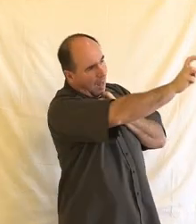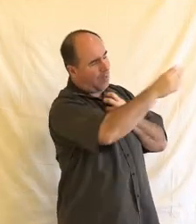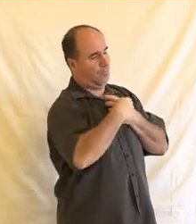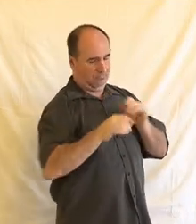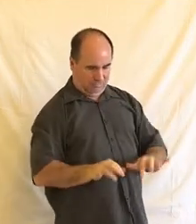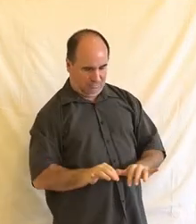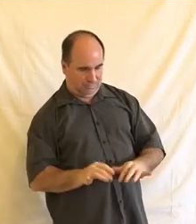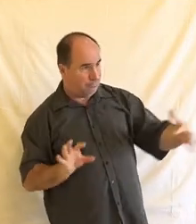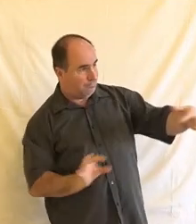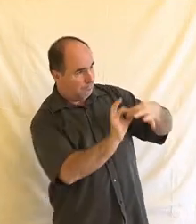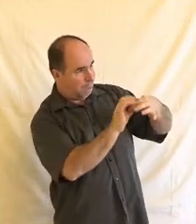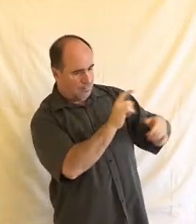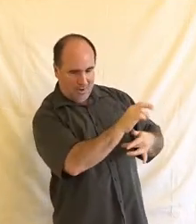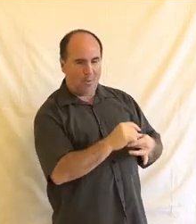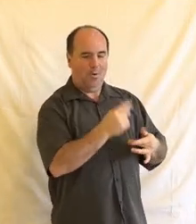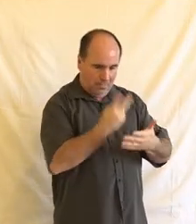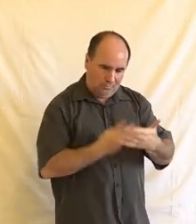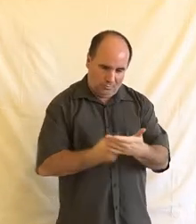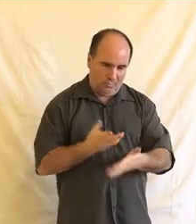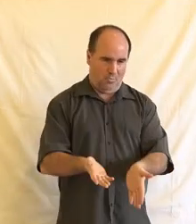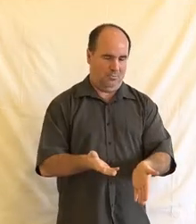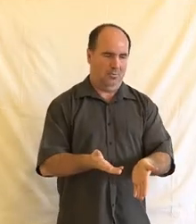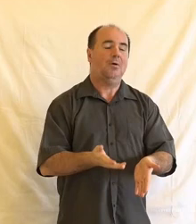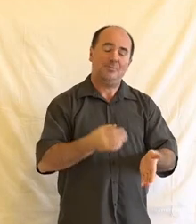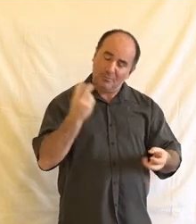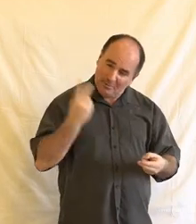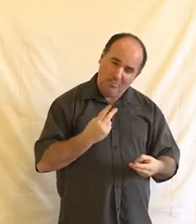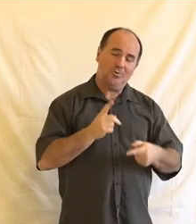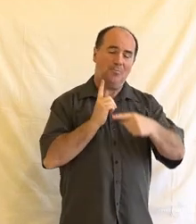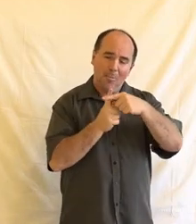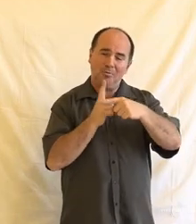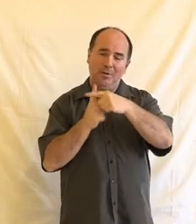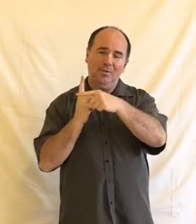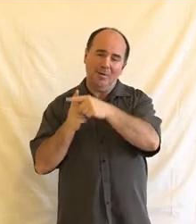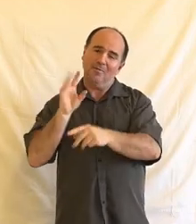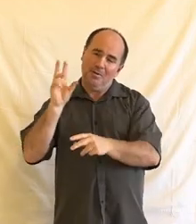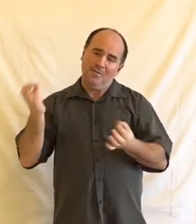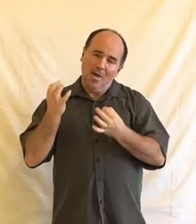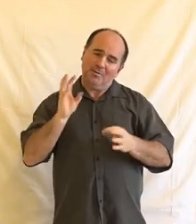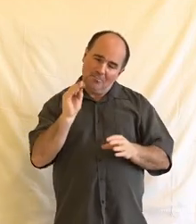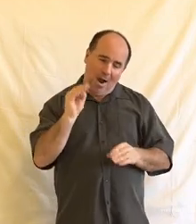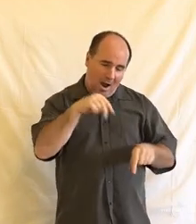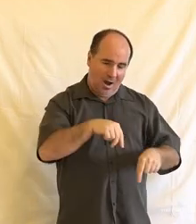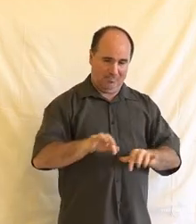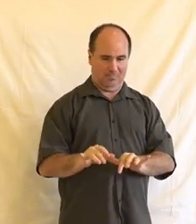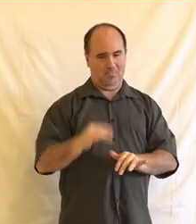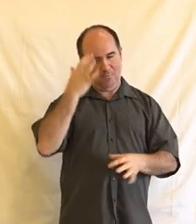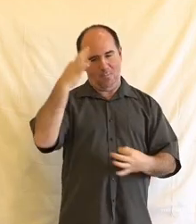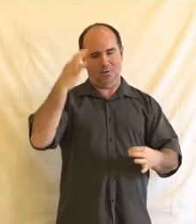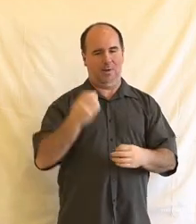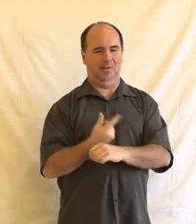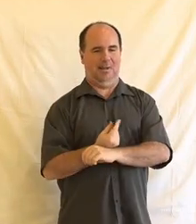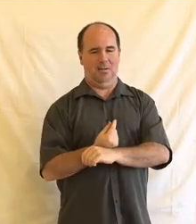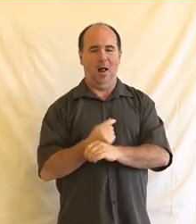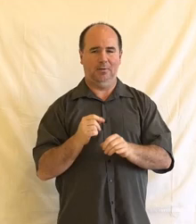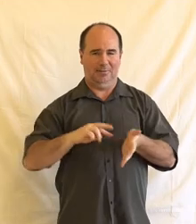ochrana zdraví při práci. Čili je tam spousta nesmírně pozitivních dopadů, které ty moderní technologie přináší, jenom